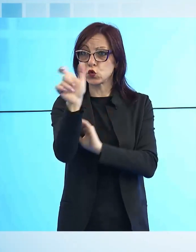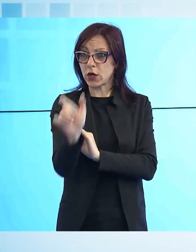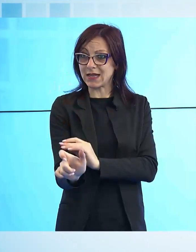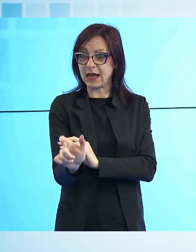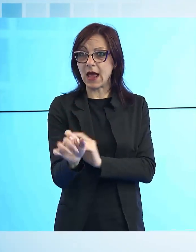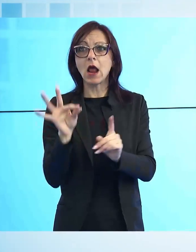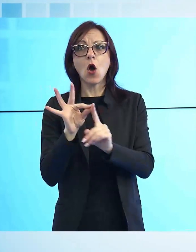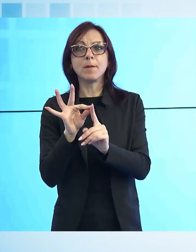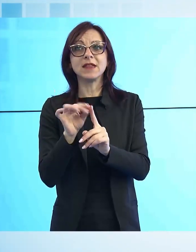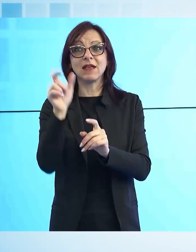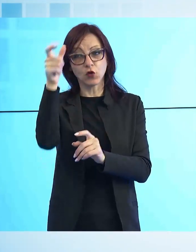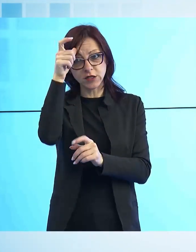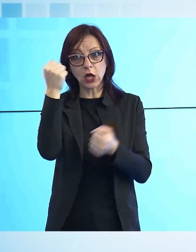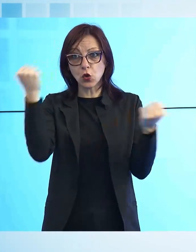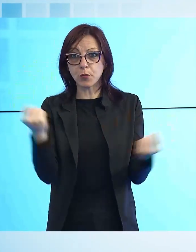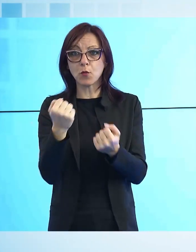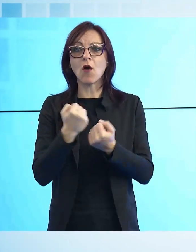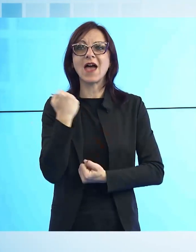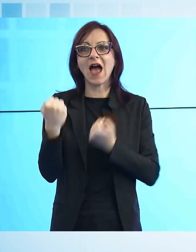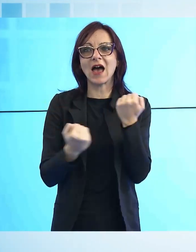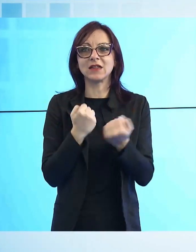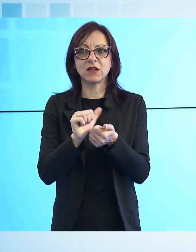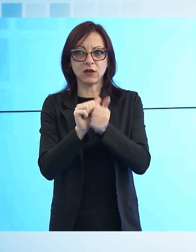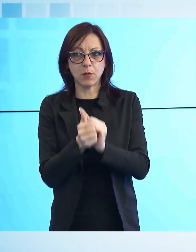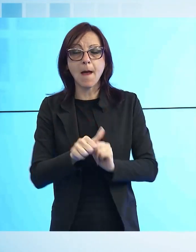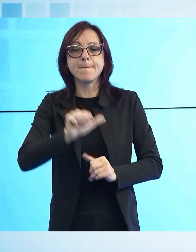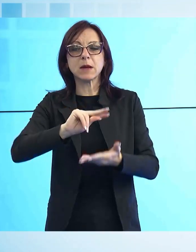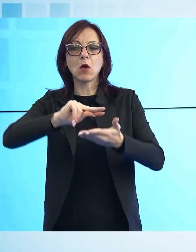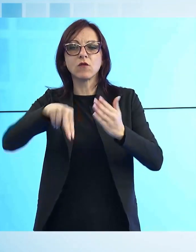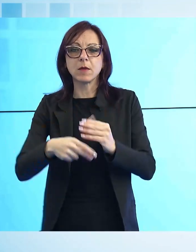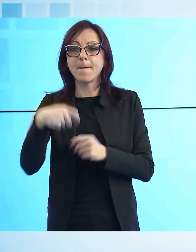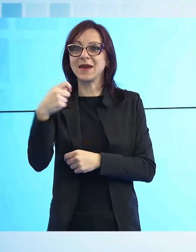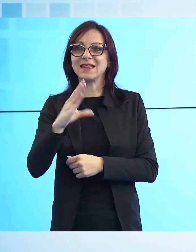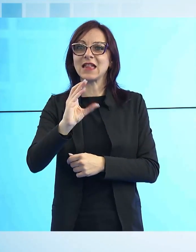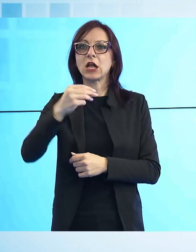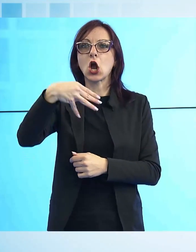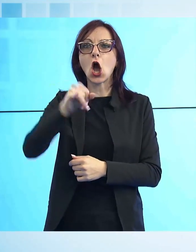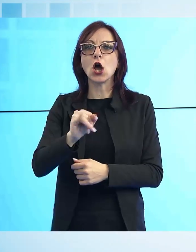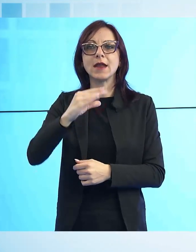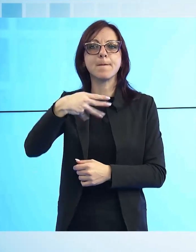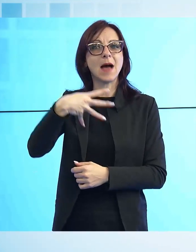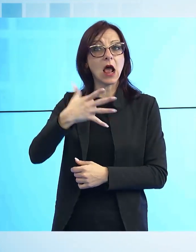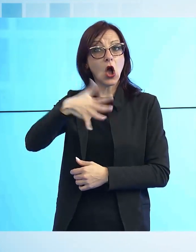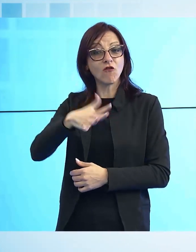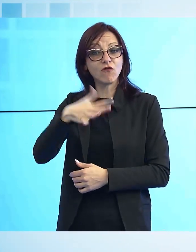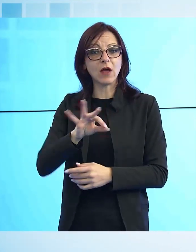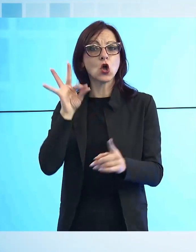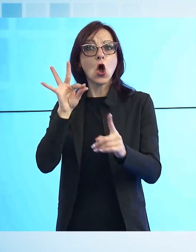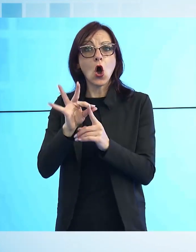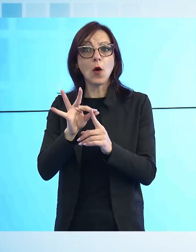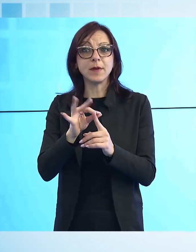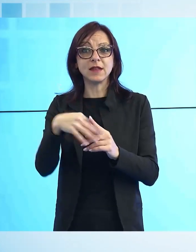dallo Stato. Tra i primi firmatari, anche il presidente del CONI Malagò. L'obiettivo, quello di aggiungere tra i primi 12